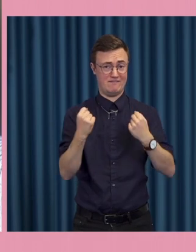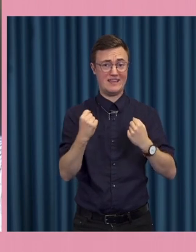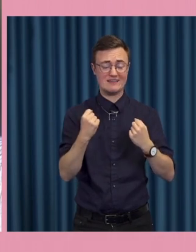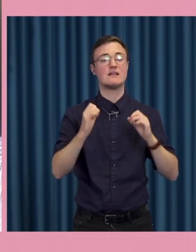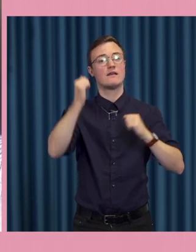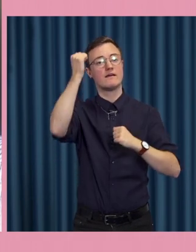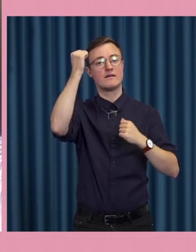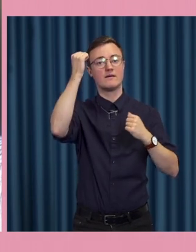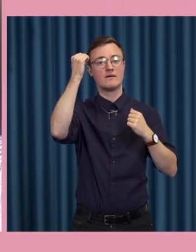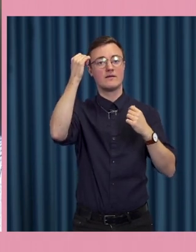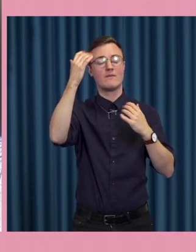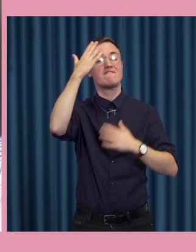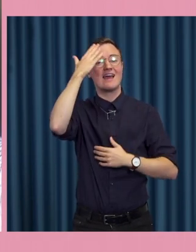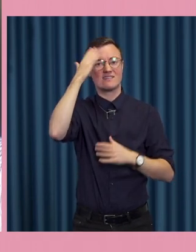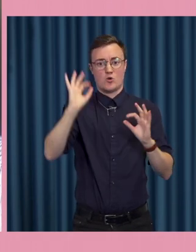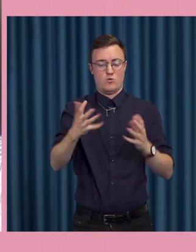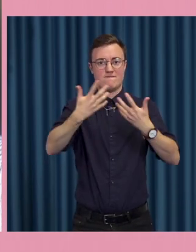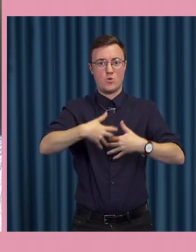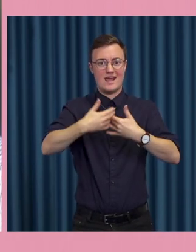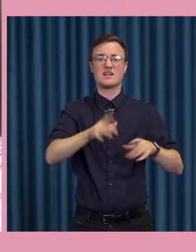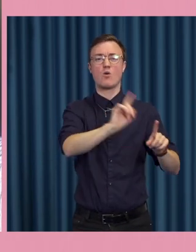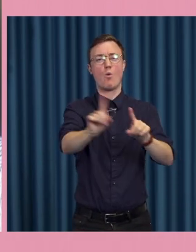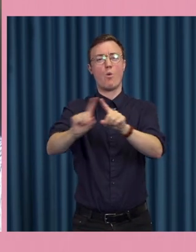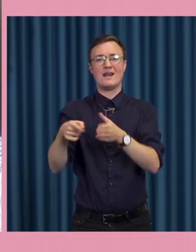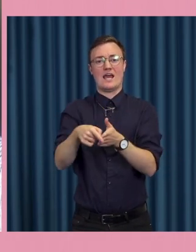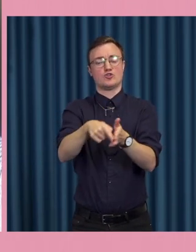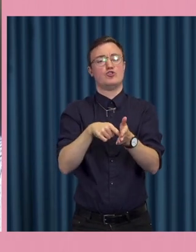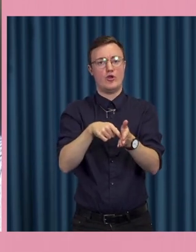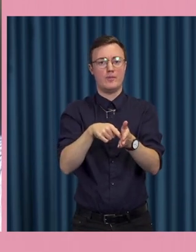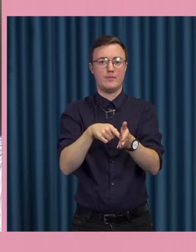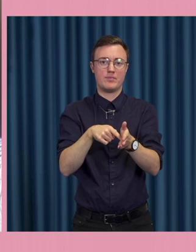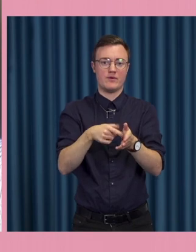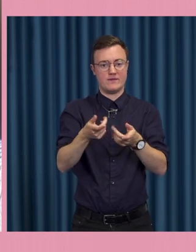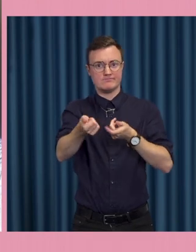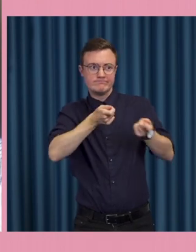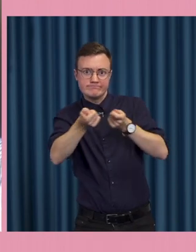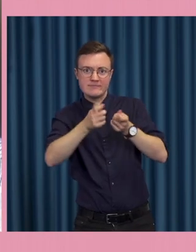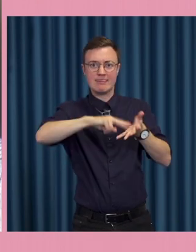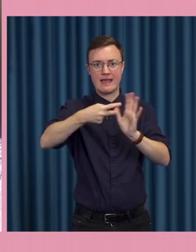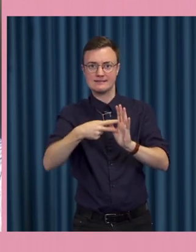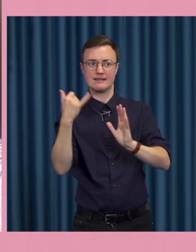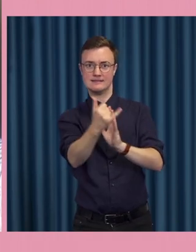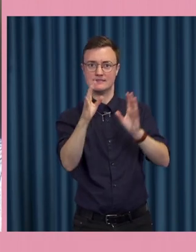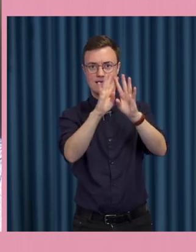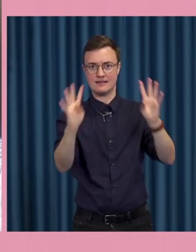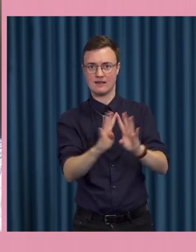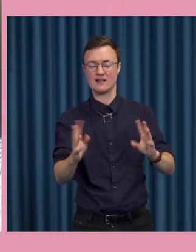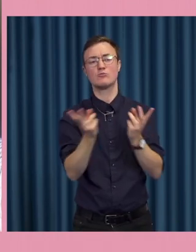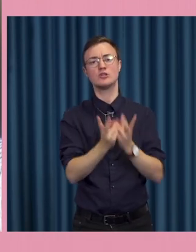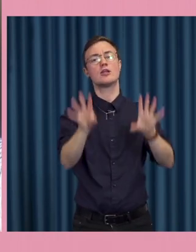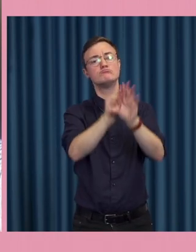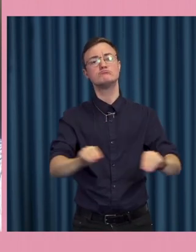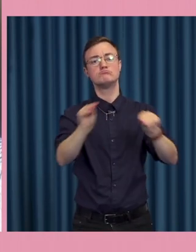ska veta hur det fungerar med olika typer av manipulationer så att lära ut